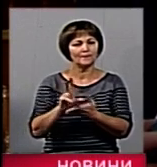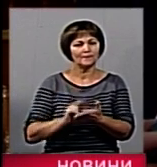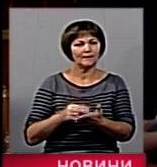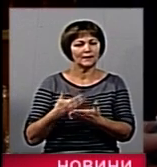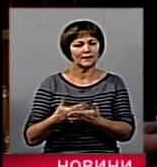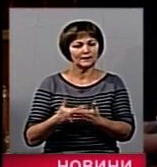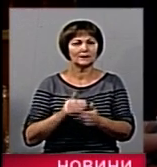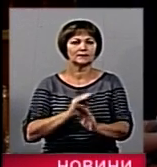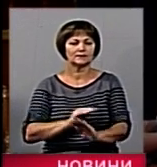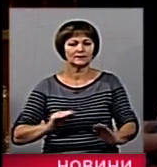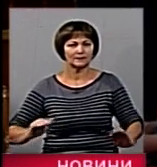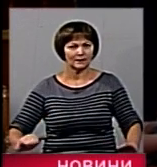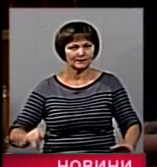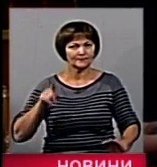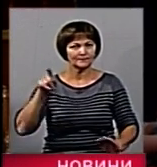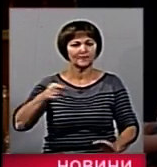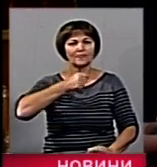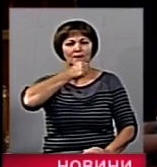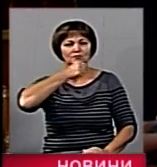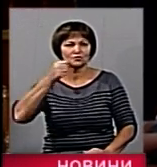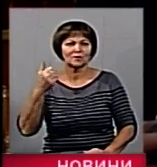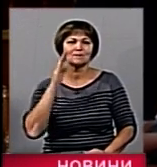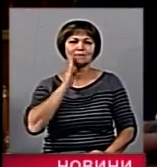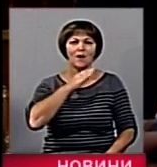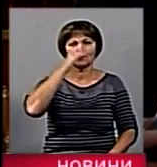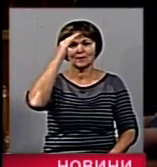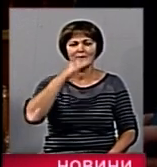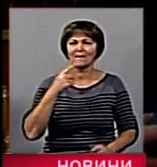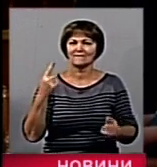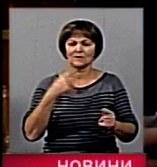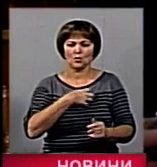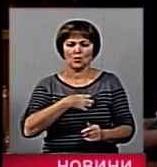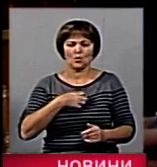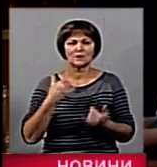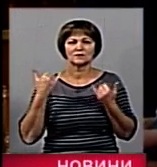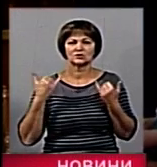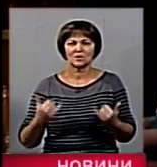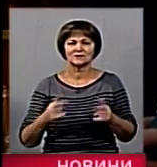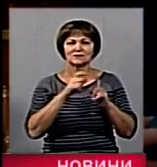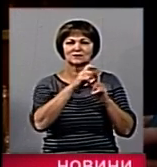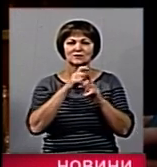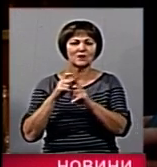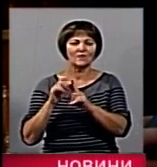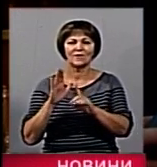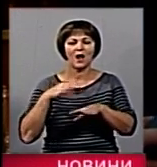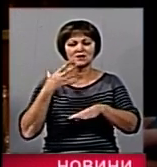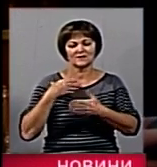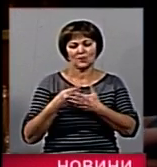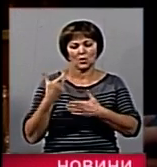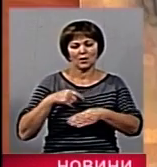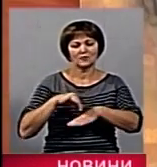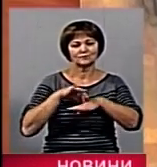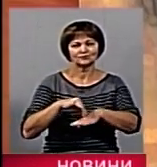дорослих з оточення дитини вдома або у навчальному закладі. Велику роль відіграють на їх слова овчинки, які демонструють